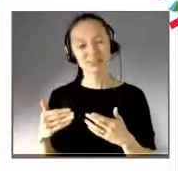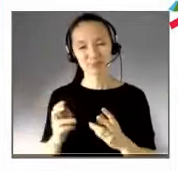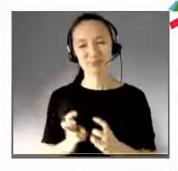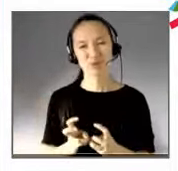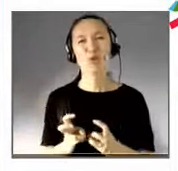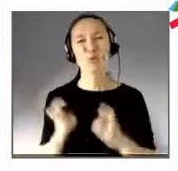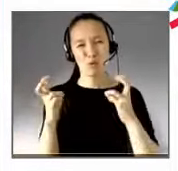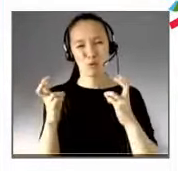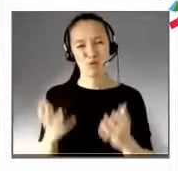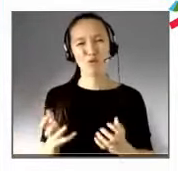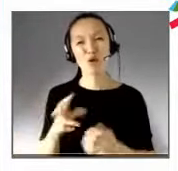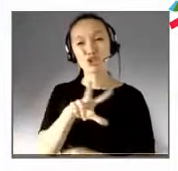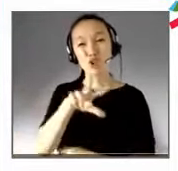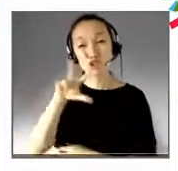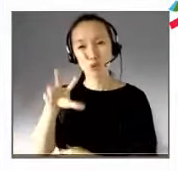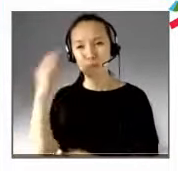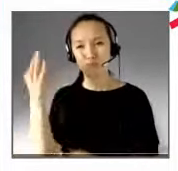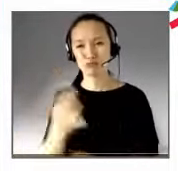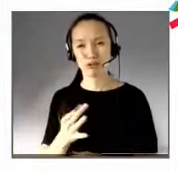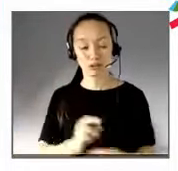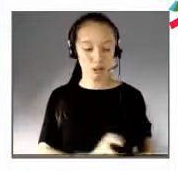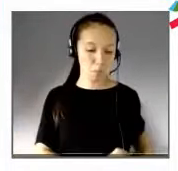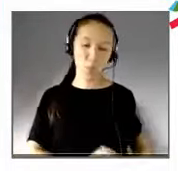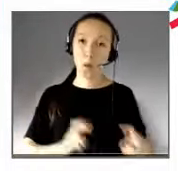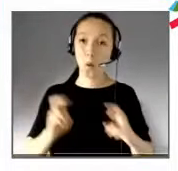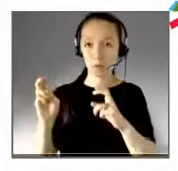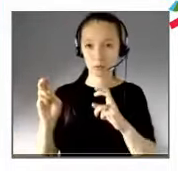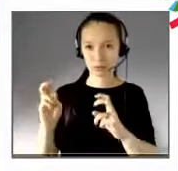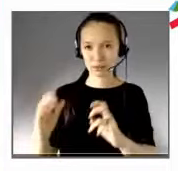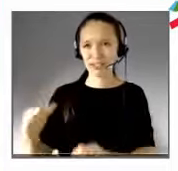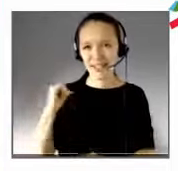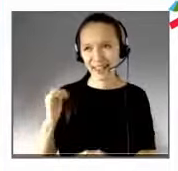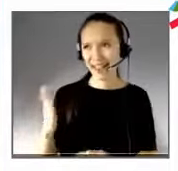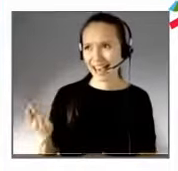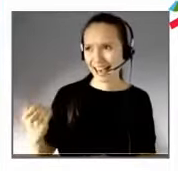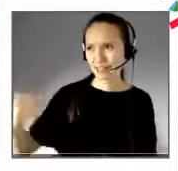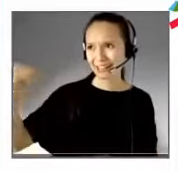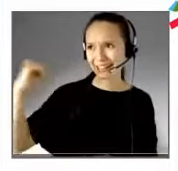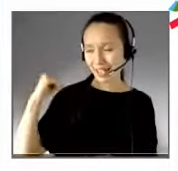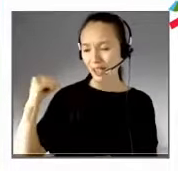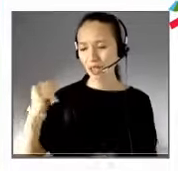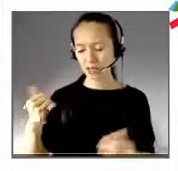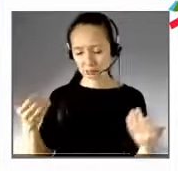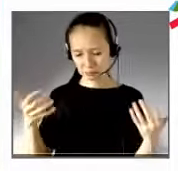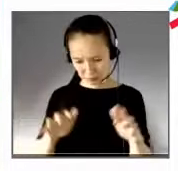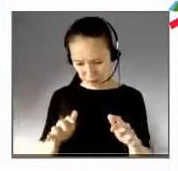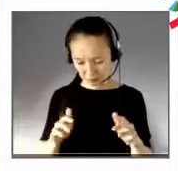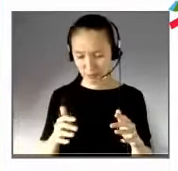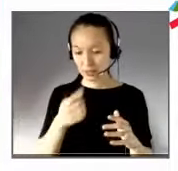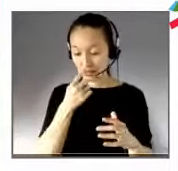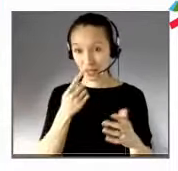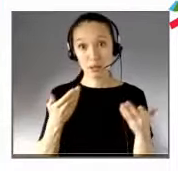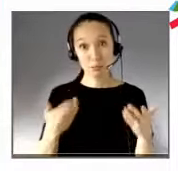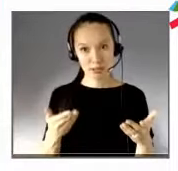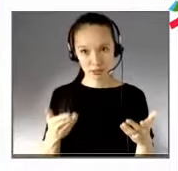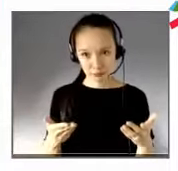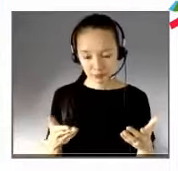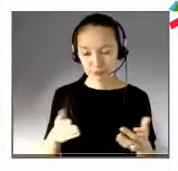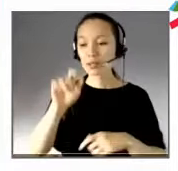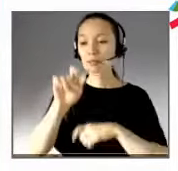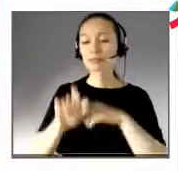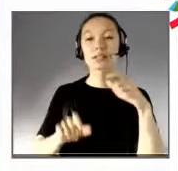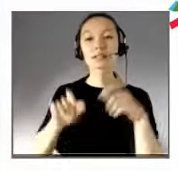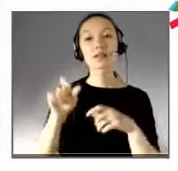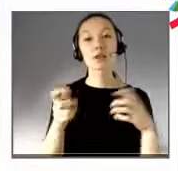avant-hier, quand on s'est réunis, en fait, on s'est dit on a en face de nous une vague de 800 000 personnes qui vont être en difficulté.